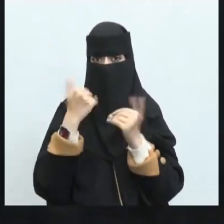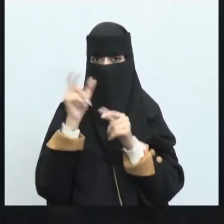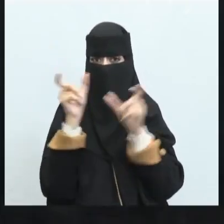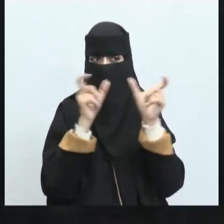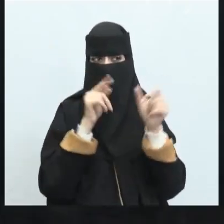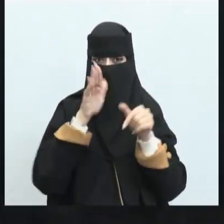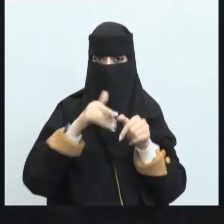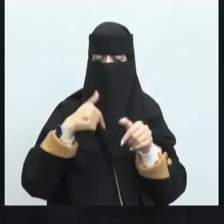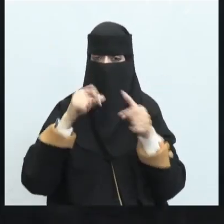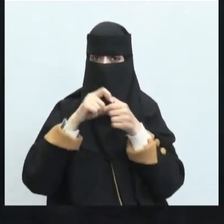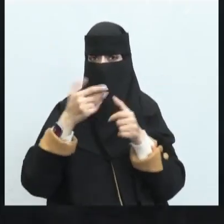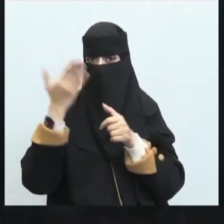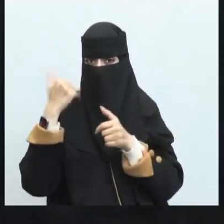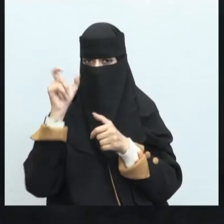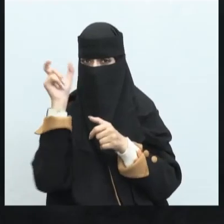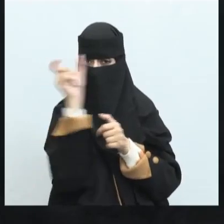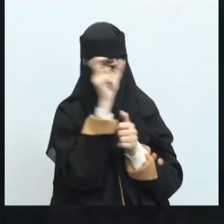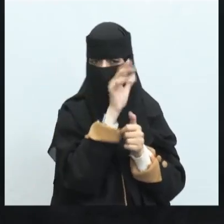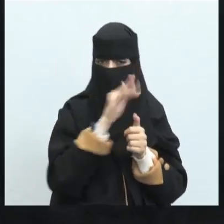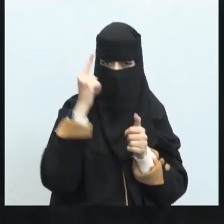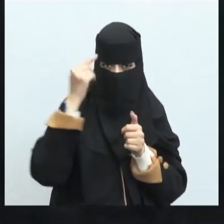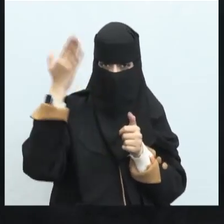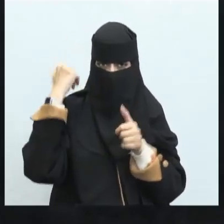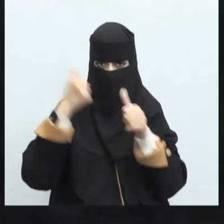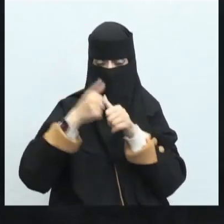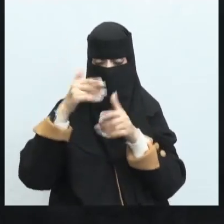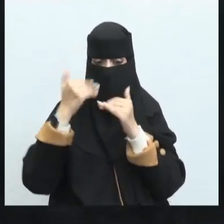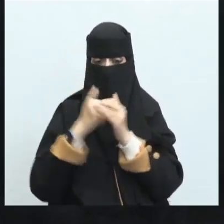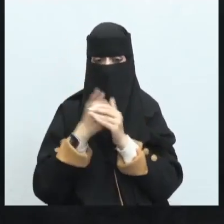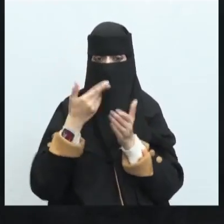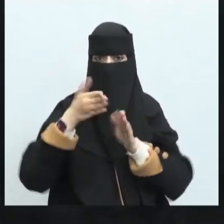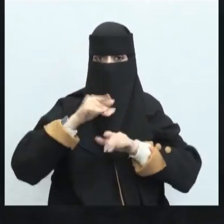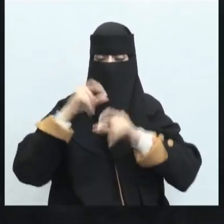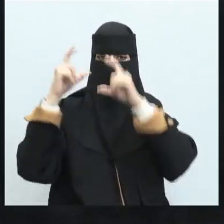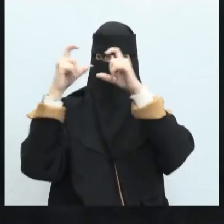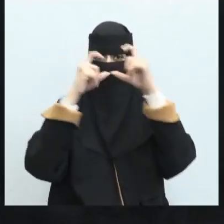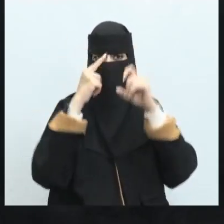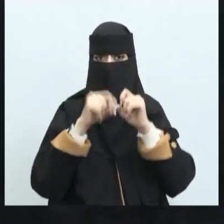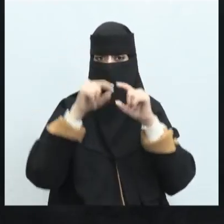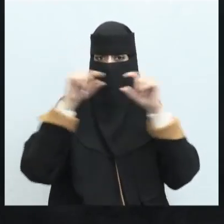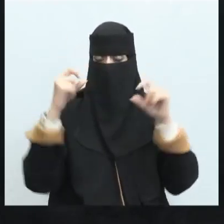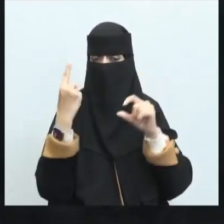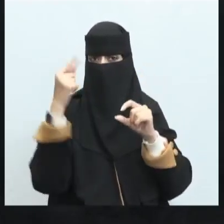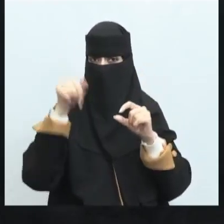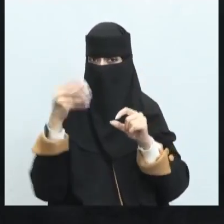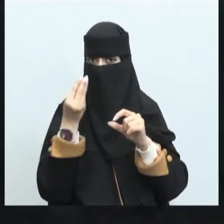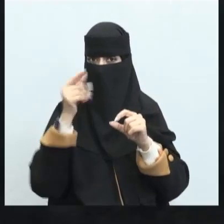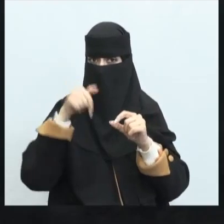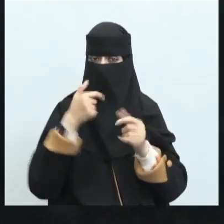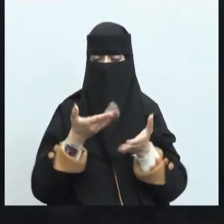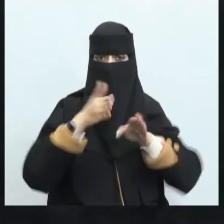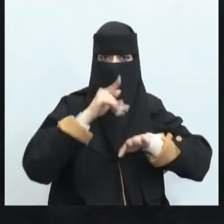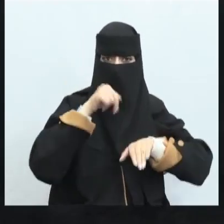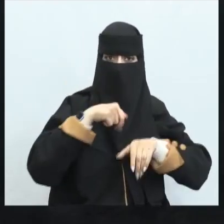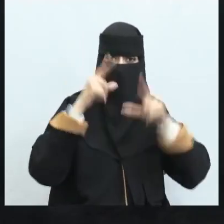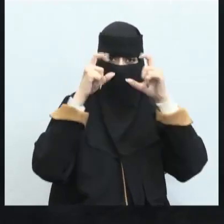له أي طلضبي وساقى نعامة وإرخاء سرحان وتقريب تدفره ذكر أكثر من صورة في بيت واحد وهذا قليل جدا لكن أغلب الصور